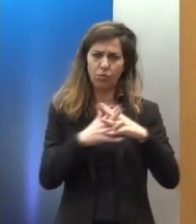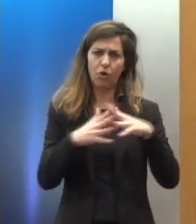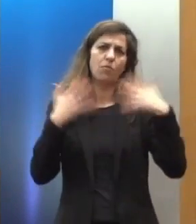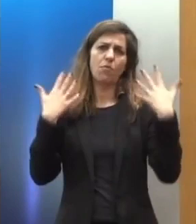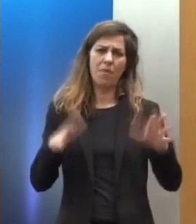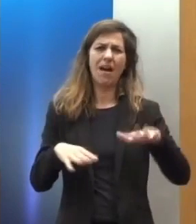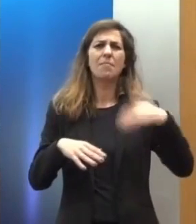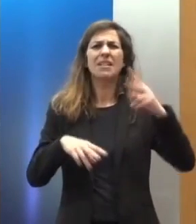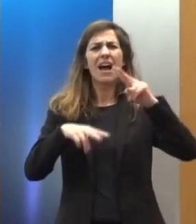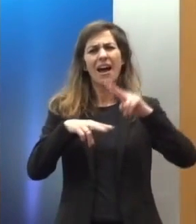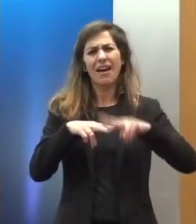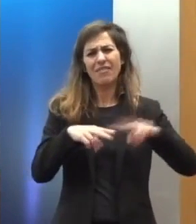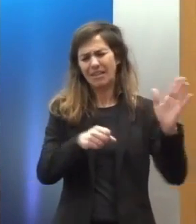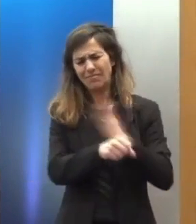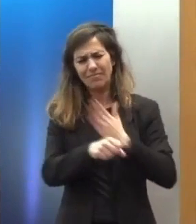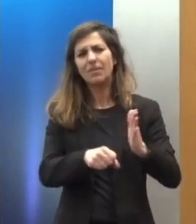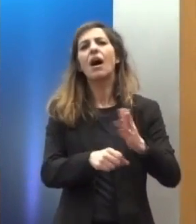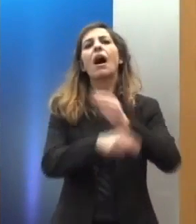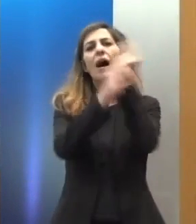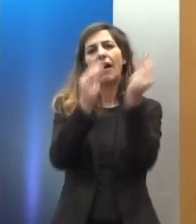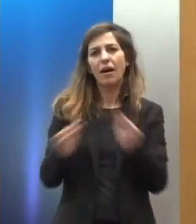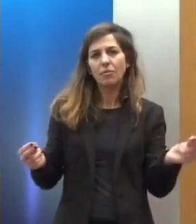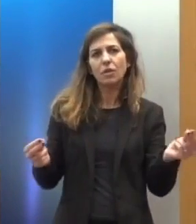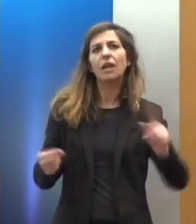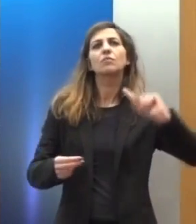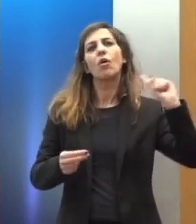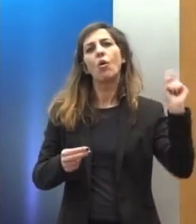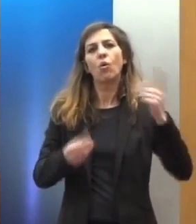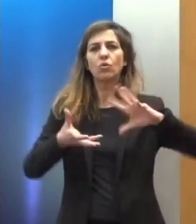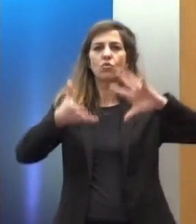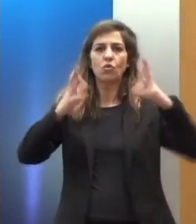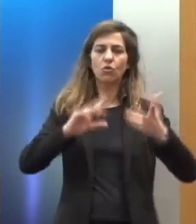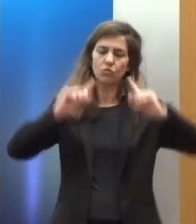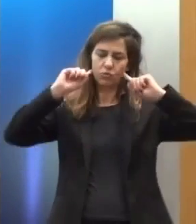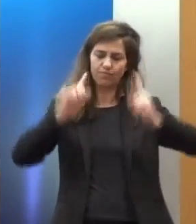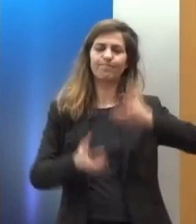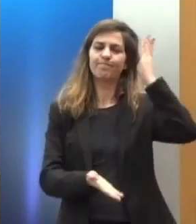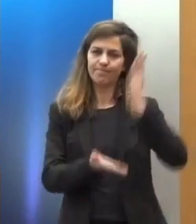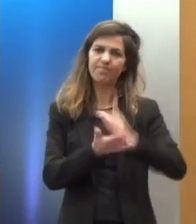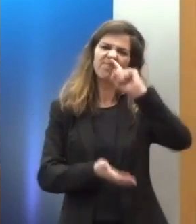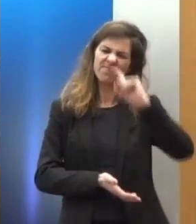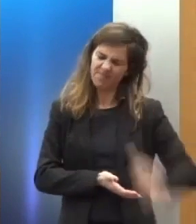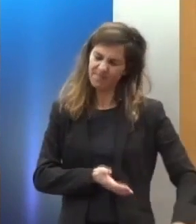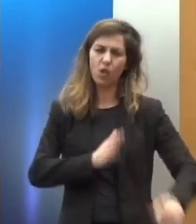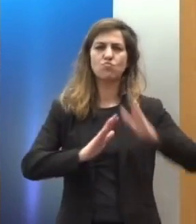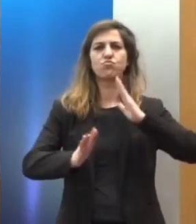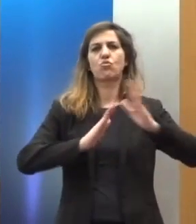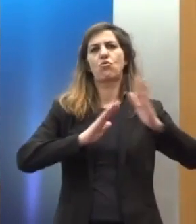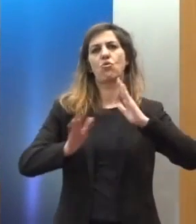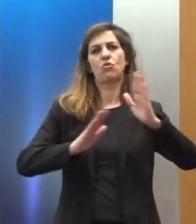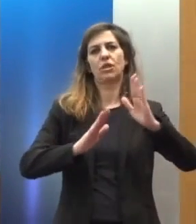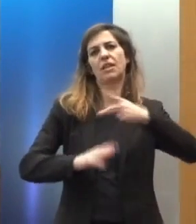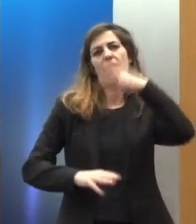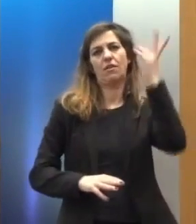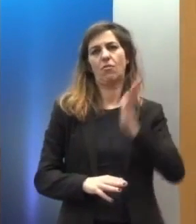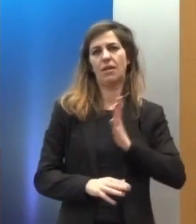οριακό σημείο για την ανθρωπότητα, που οδήγησε τη διεθνή κοινότητα στη διακήρυξη, την προστασία και τη νομική κατοχήρωση